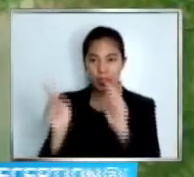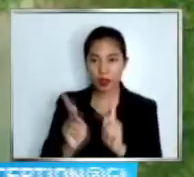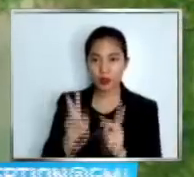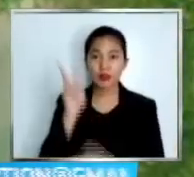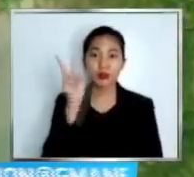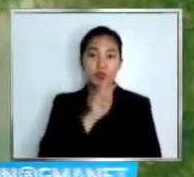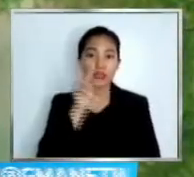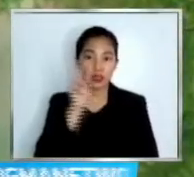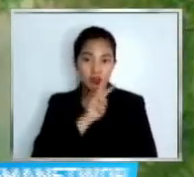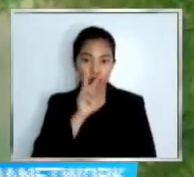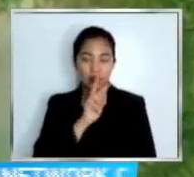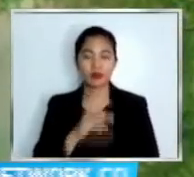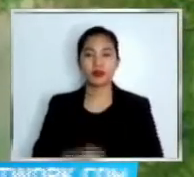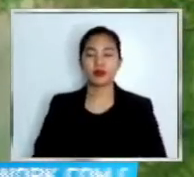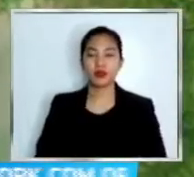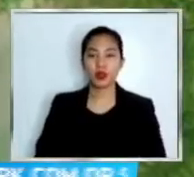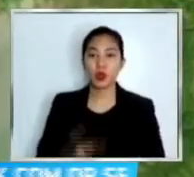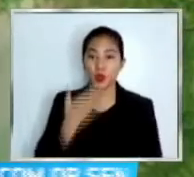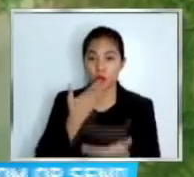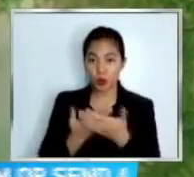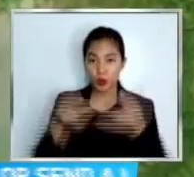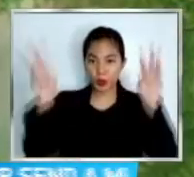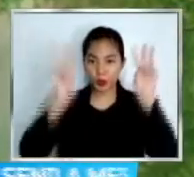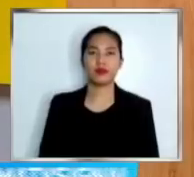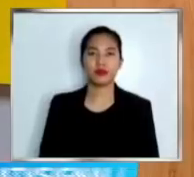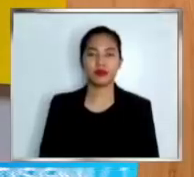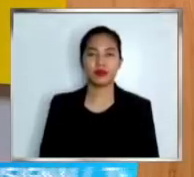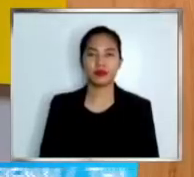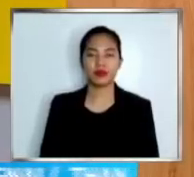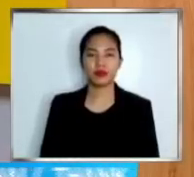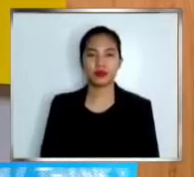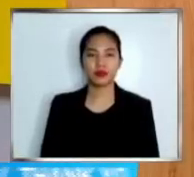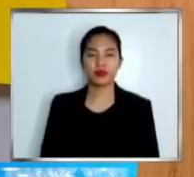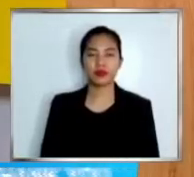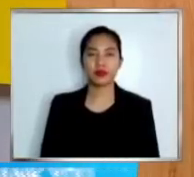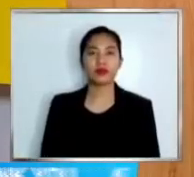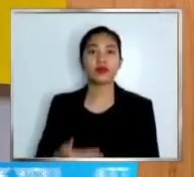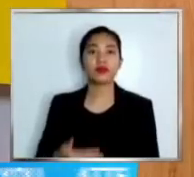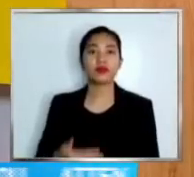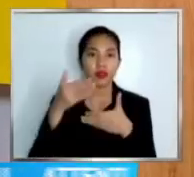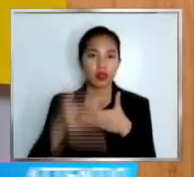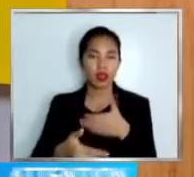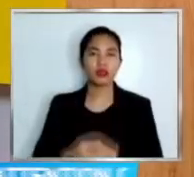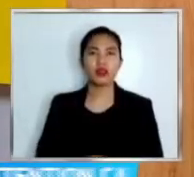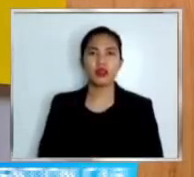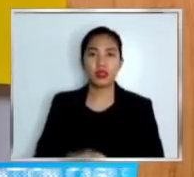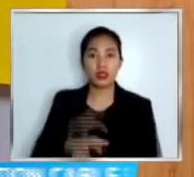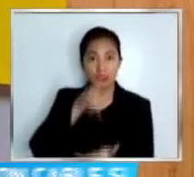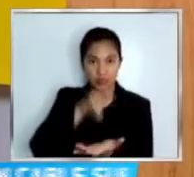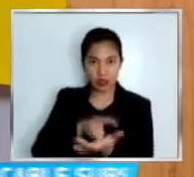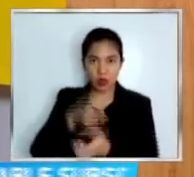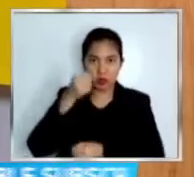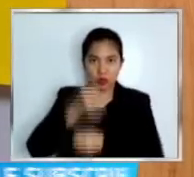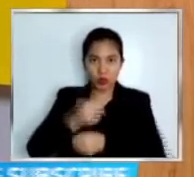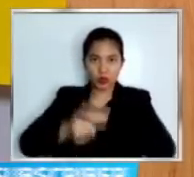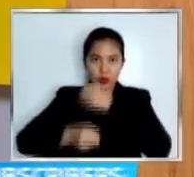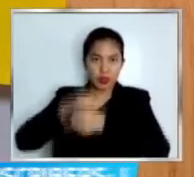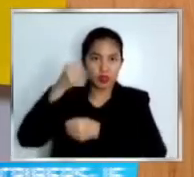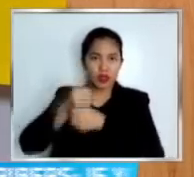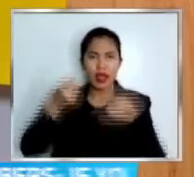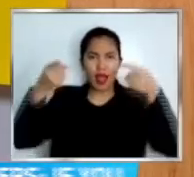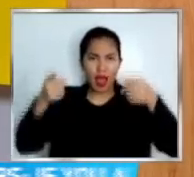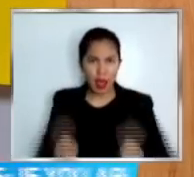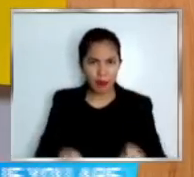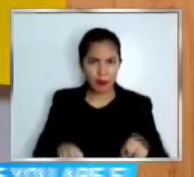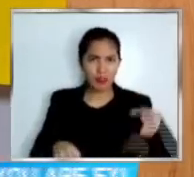maayos ang lagay ng panahon dito sa Metro Manila. Sa Pikit, Cotabato, patay ang isang bata matapos tangayin ng baha.